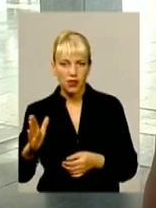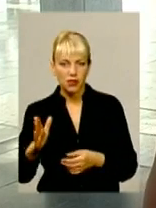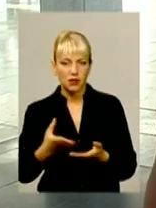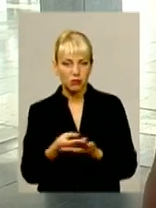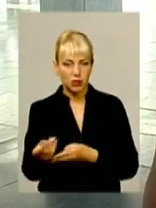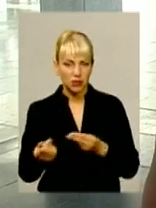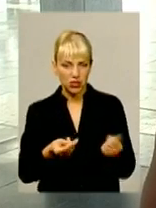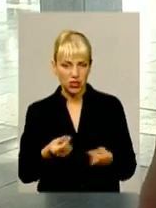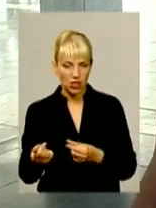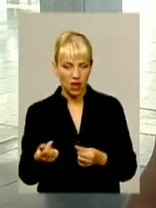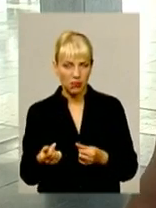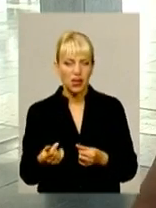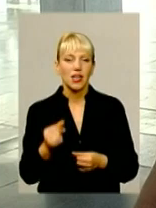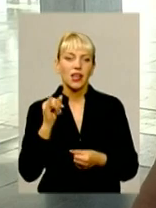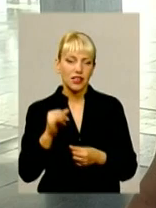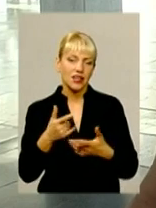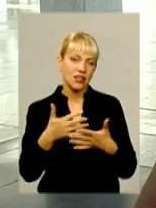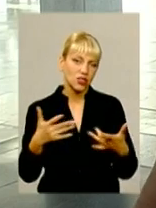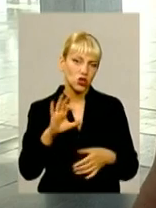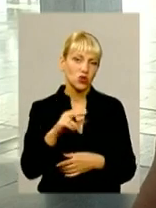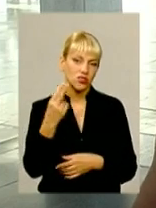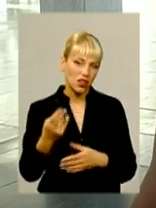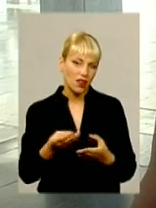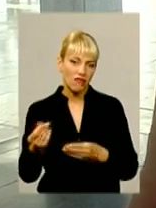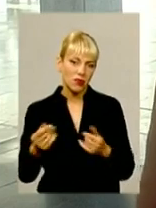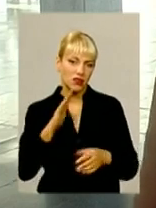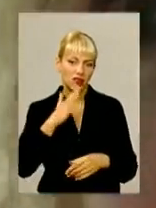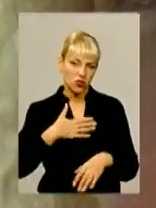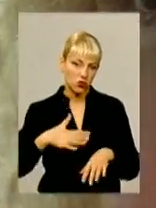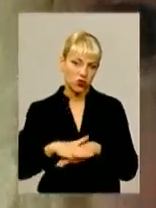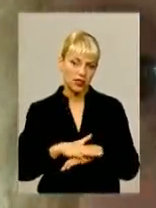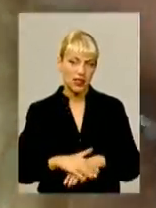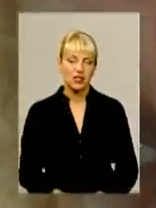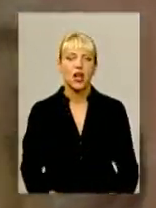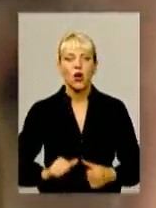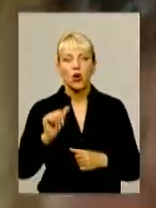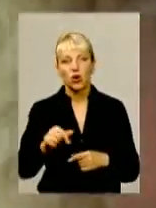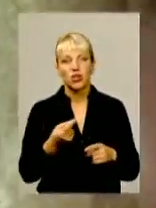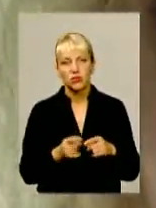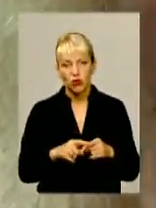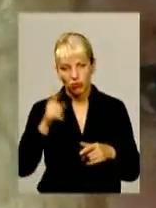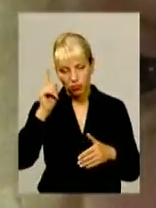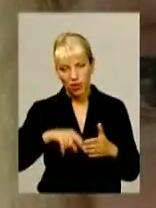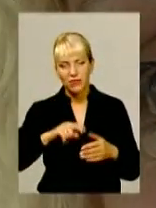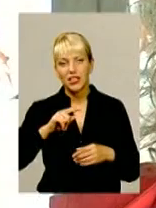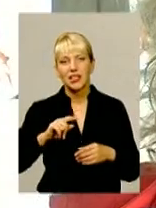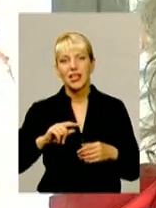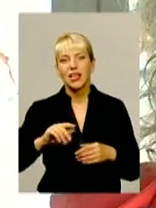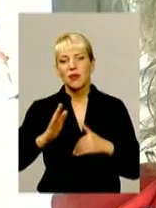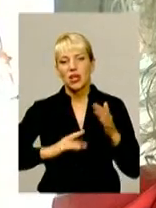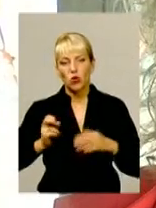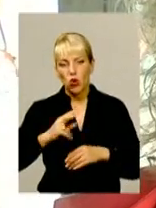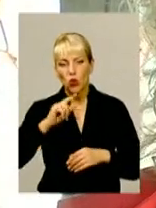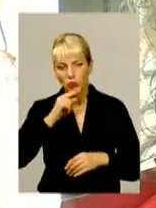платежів і іншими соціальними викликами нашого населення. Крім того, впевнений економіст, це підвищення більш